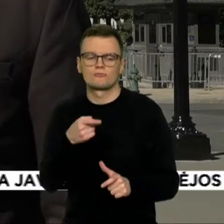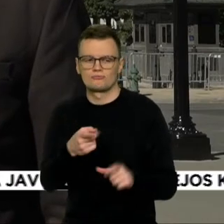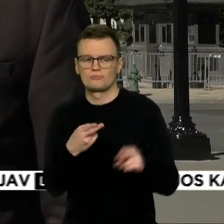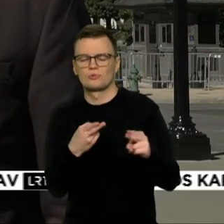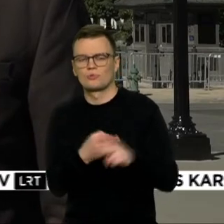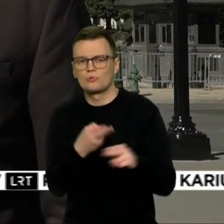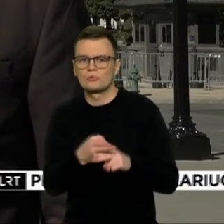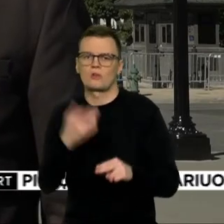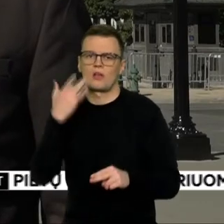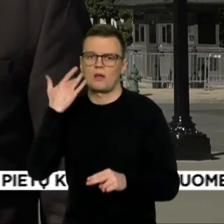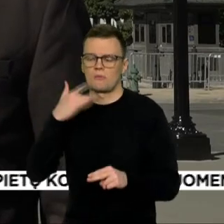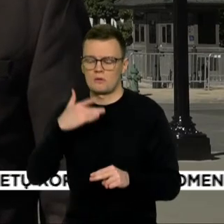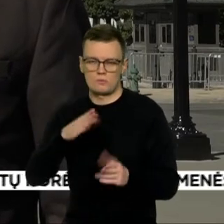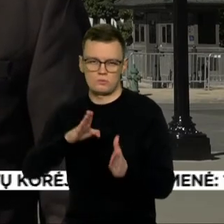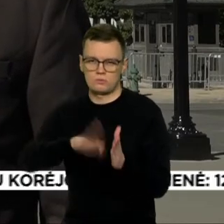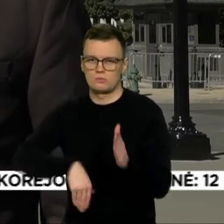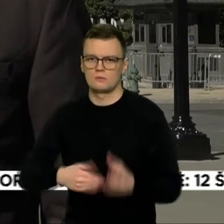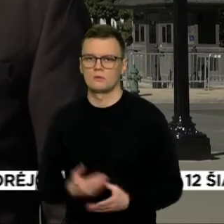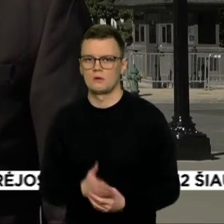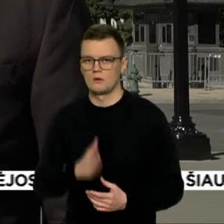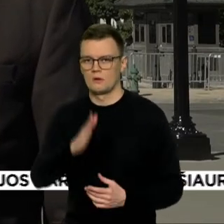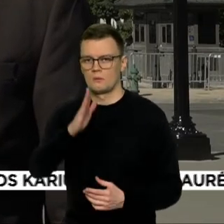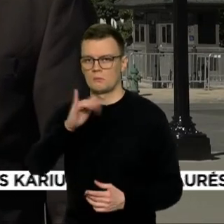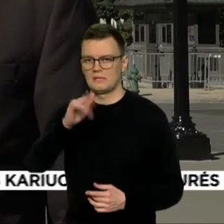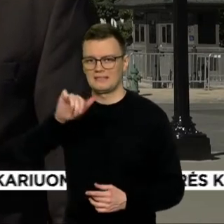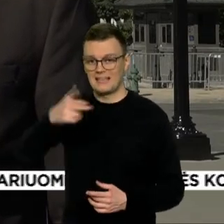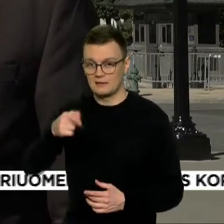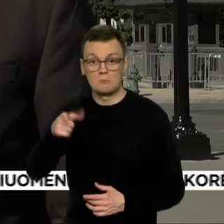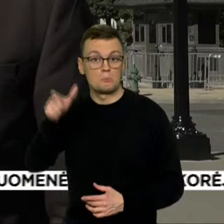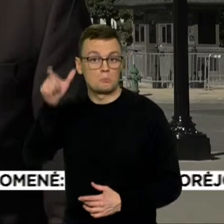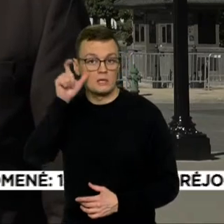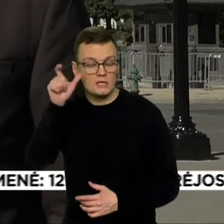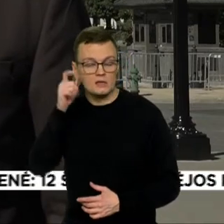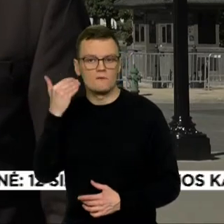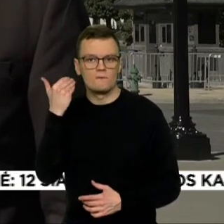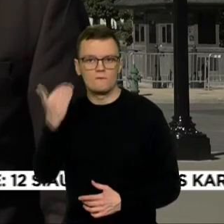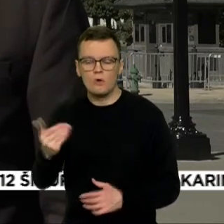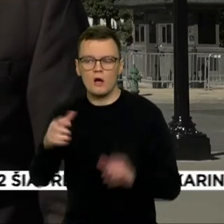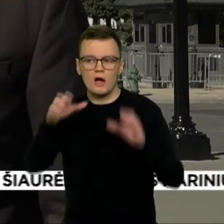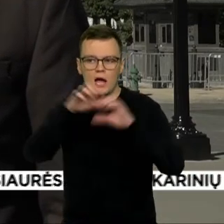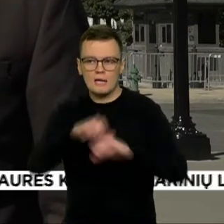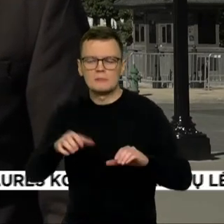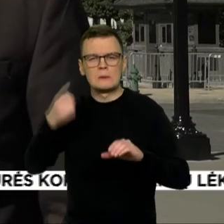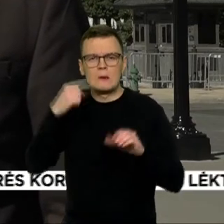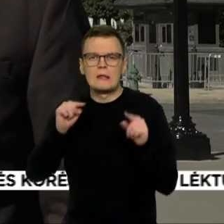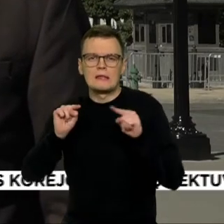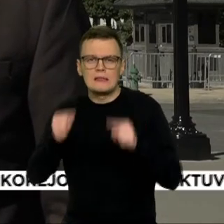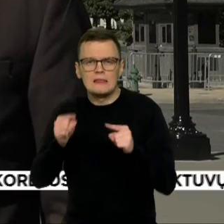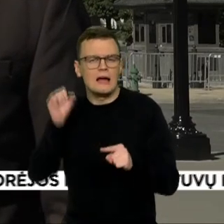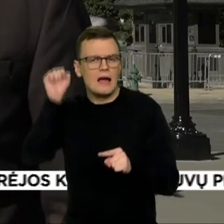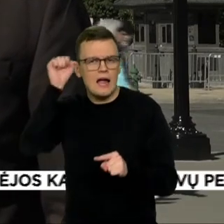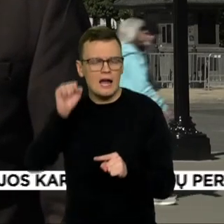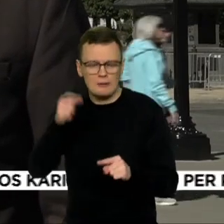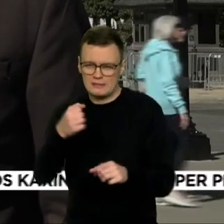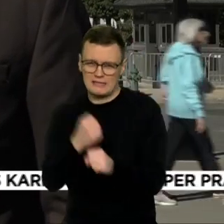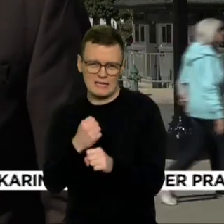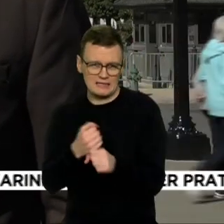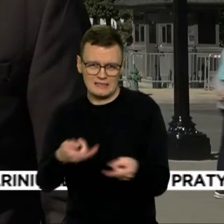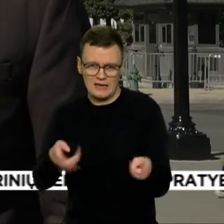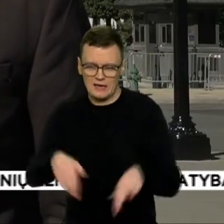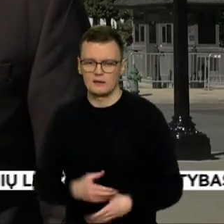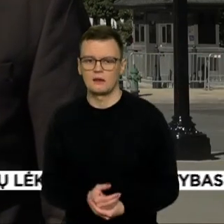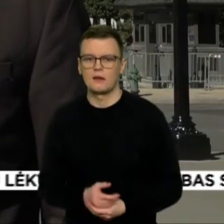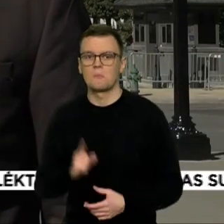Amerikos valstijoms. Joe Bideno administracijos aukšti pareigūnai bandė įtikinti Saudo Arabiją to nedaryti, tačiau šiuo